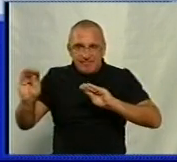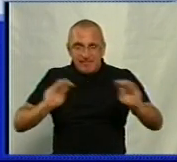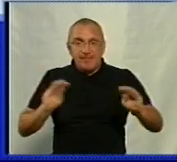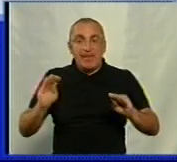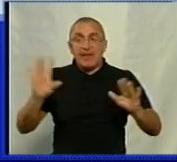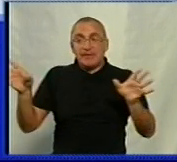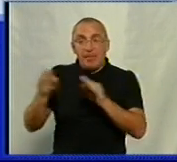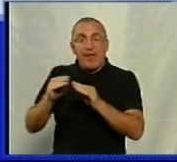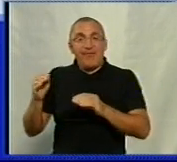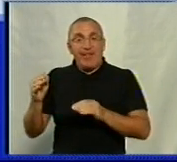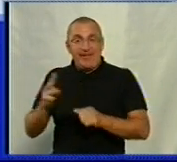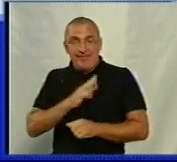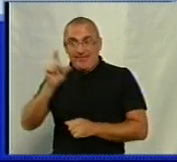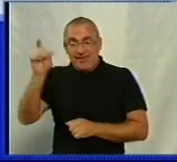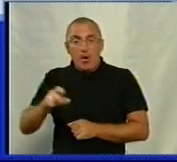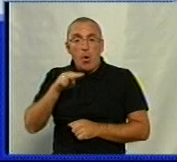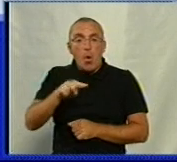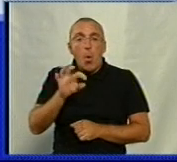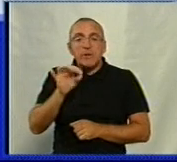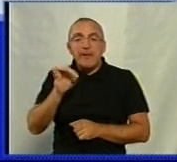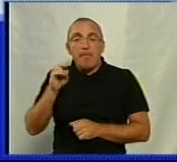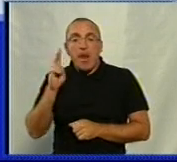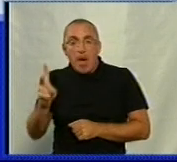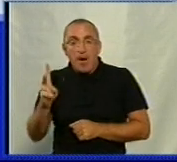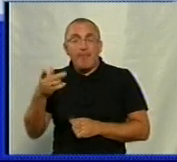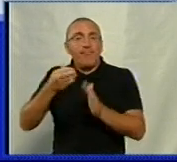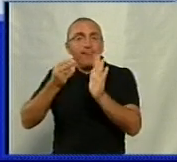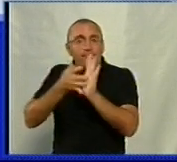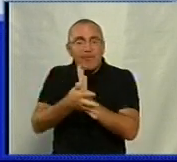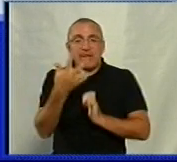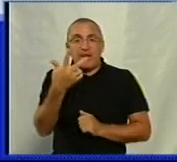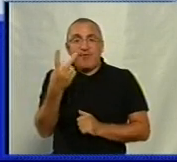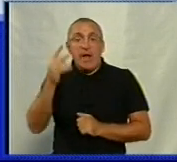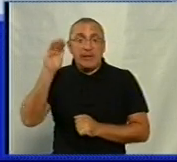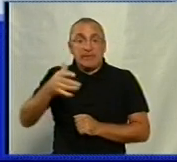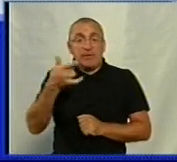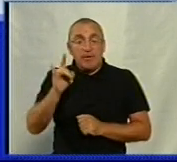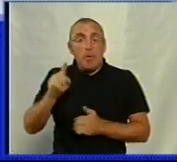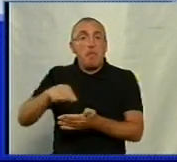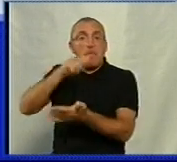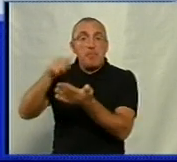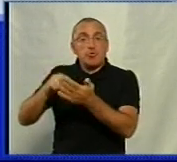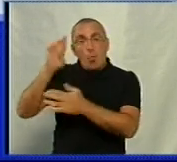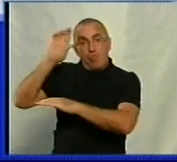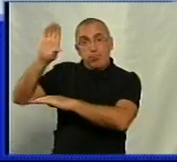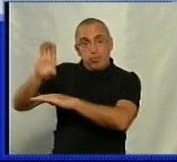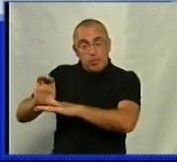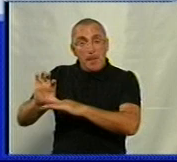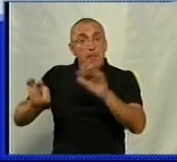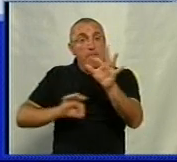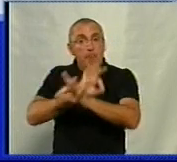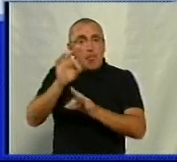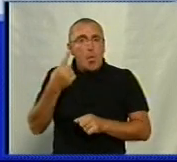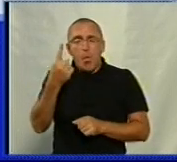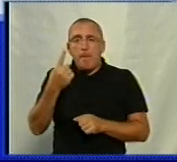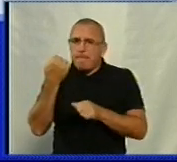співініціаторка проєкту Людмила Остапляк. На це витратили 32 тисячі гривень з міського бюджету. Цей проєкт став